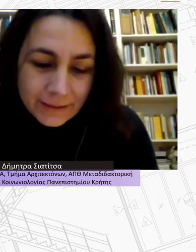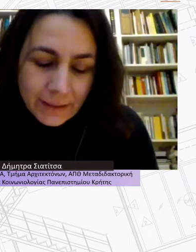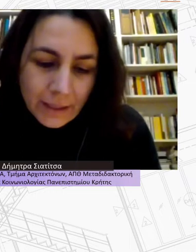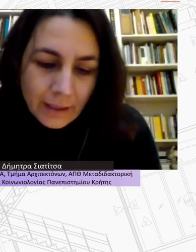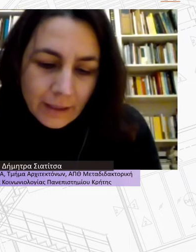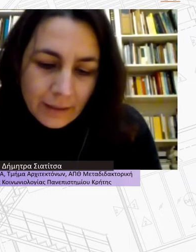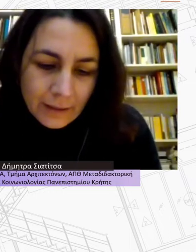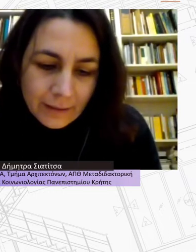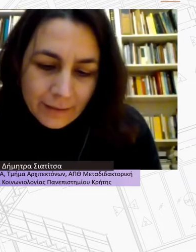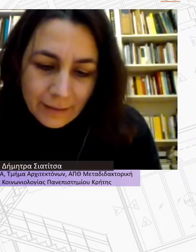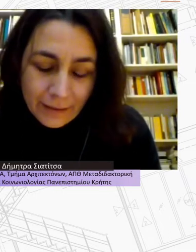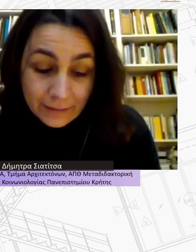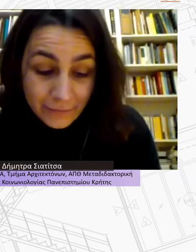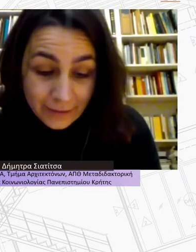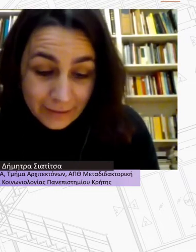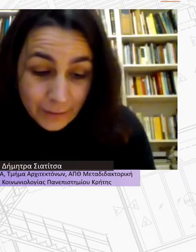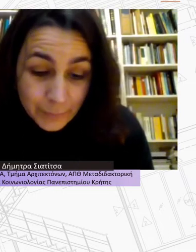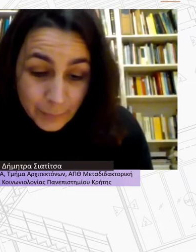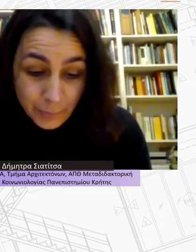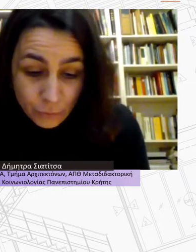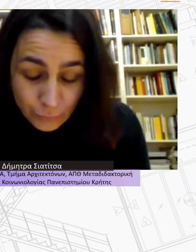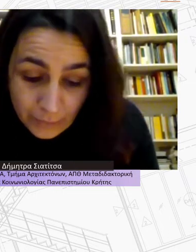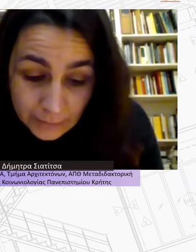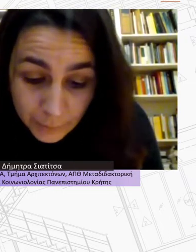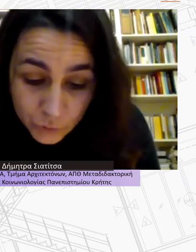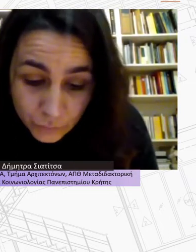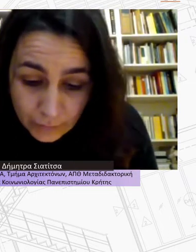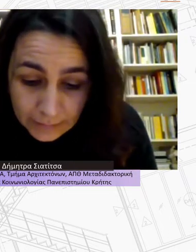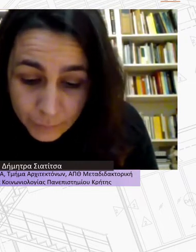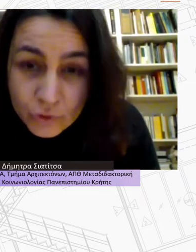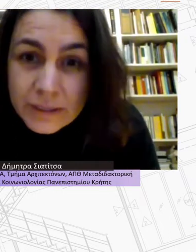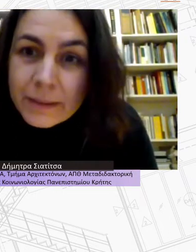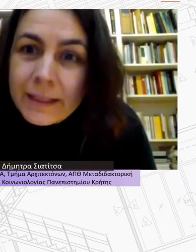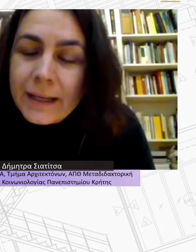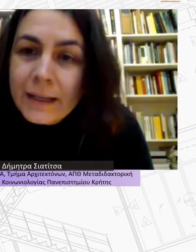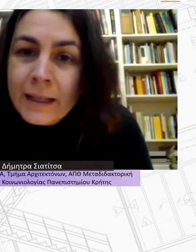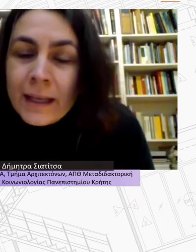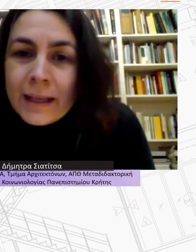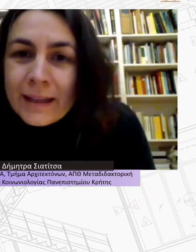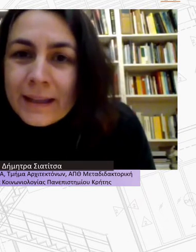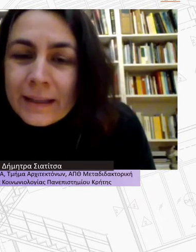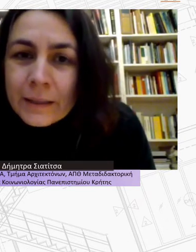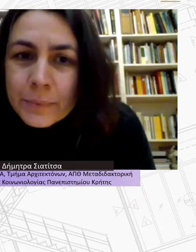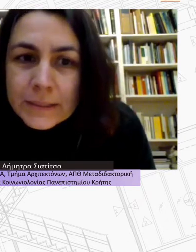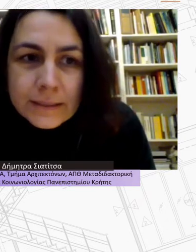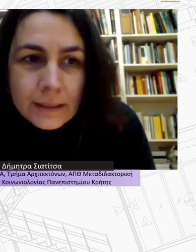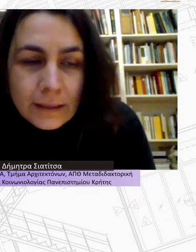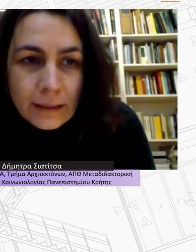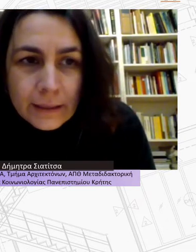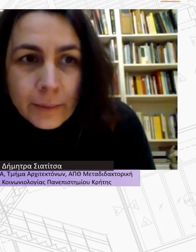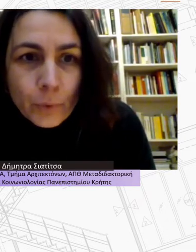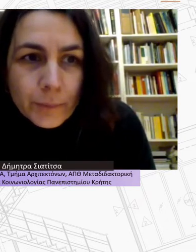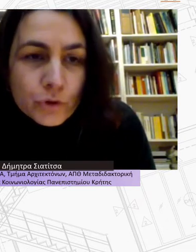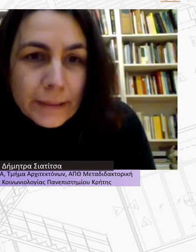ζήτηση ανεβαίνει επίπεδο και ελπίζω αυτό να γίνει πιο συστηματικά και επίσης